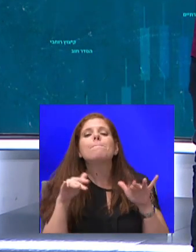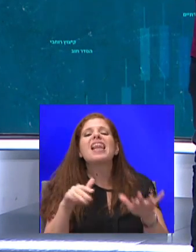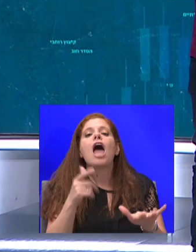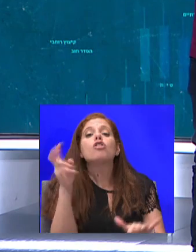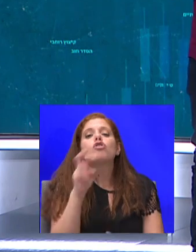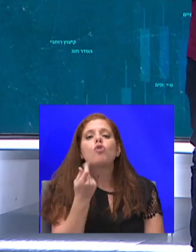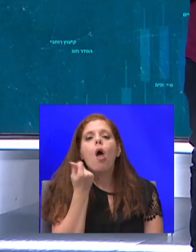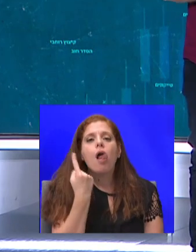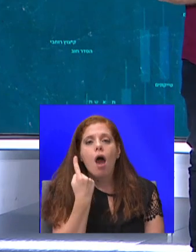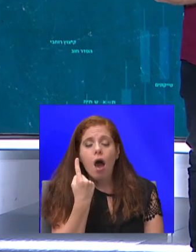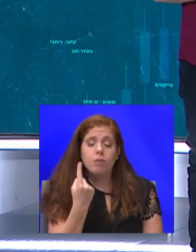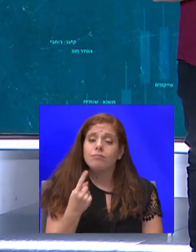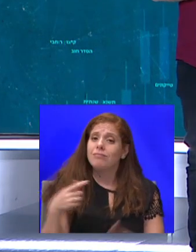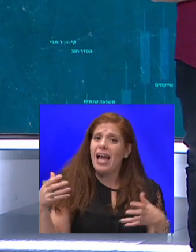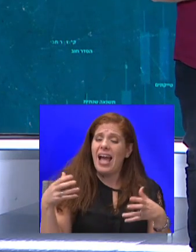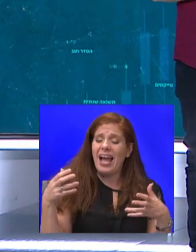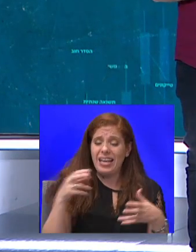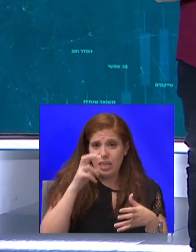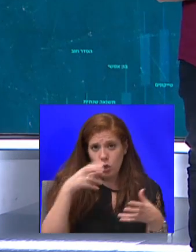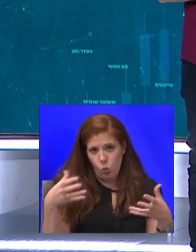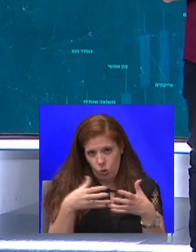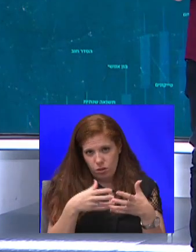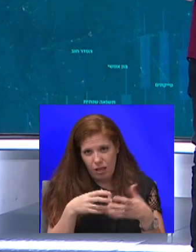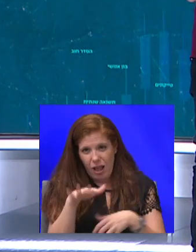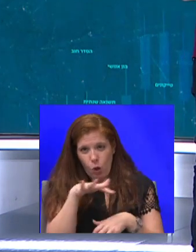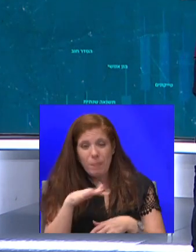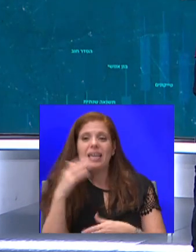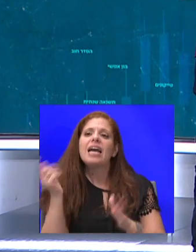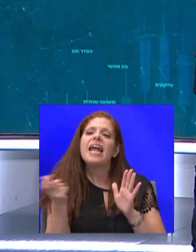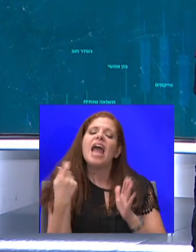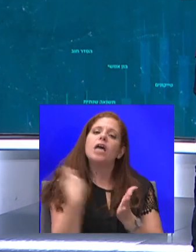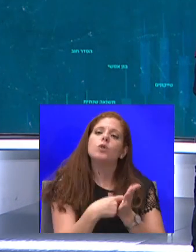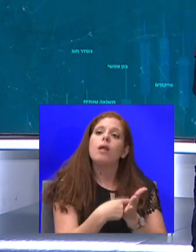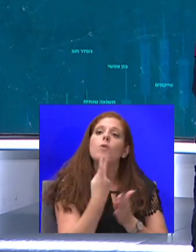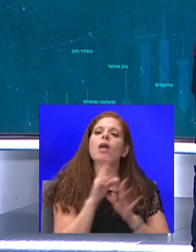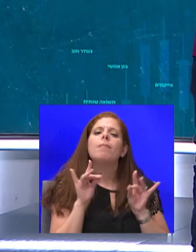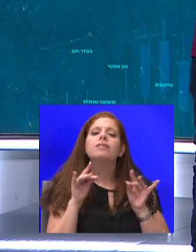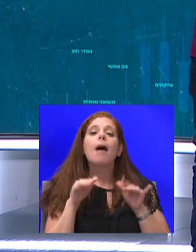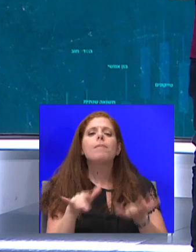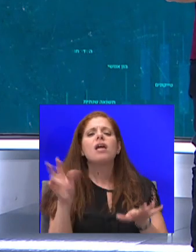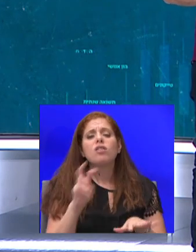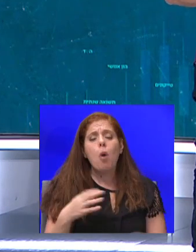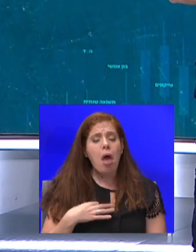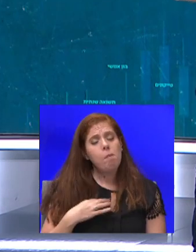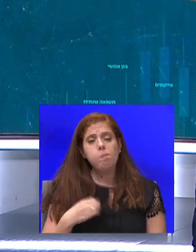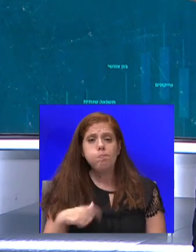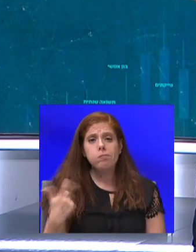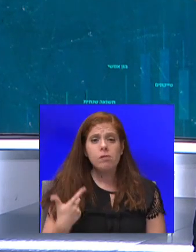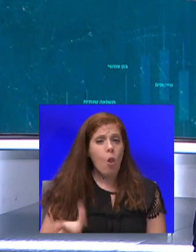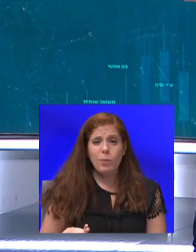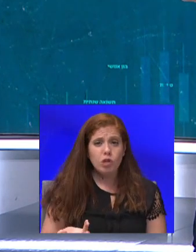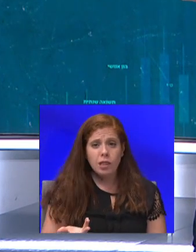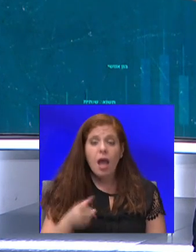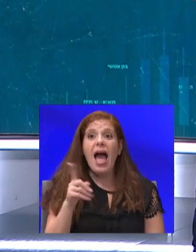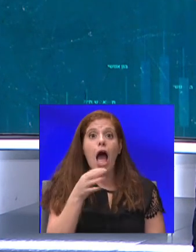כנס אותה עד כה בסכום מצטבר של יותר מעשרה מיליארד דולר. זה לא הזיז לה. השאלה היא, האם בית המשפט בארצות הברית ייקח את זה יותר